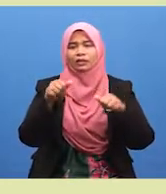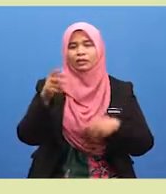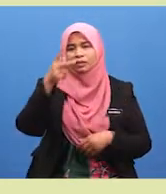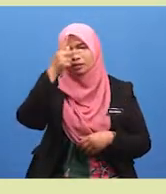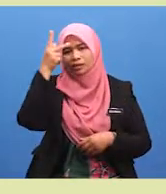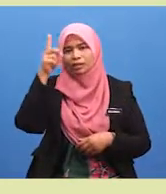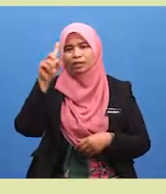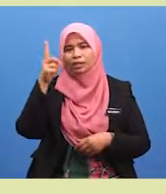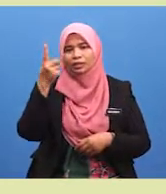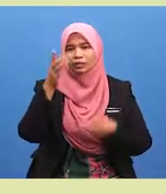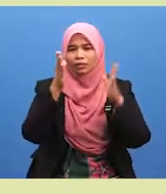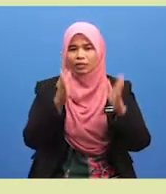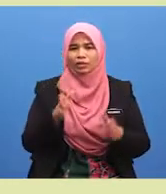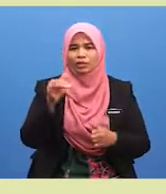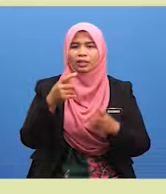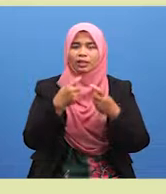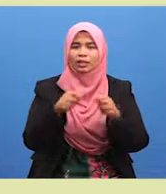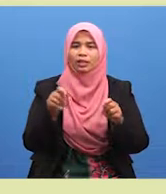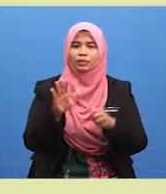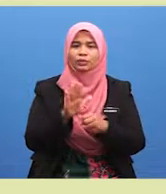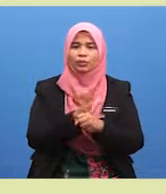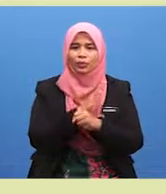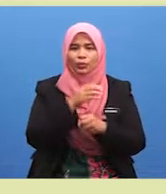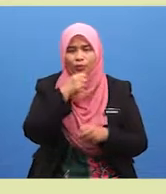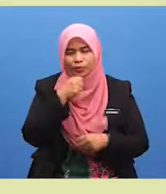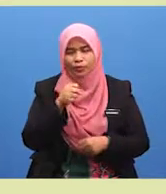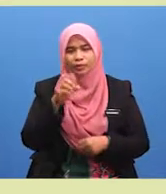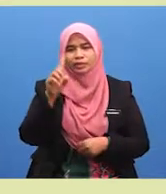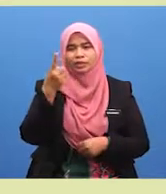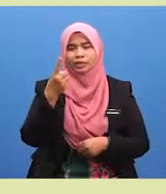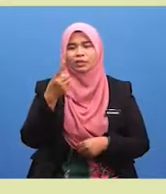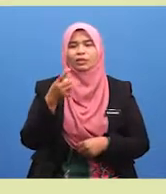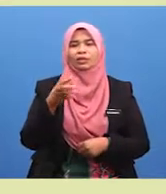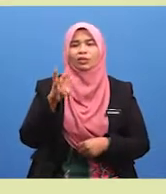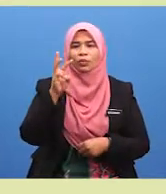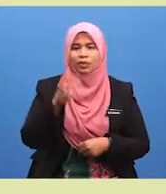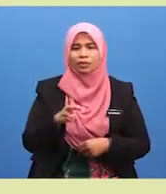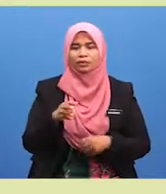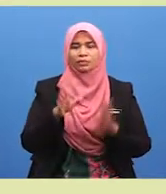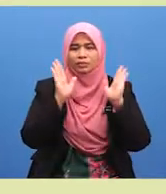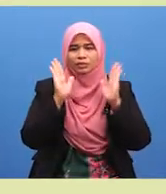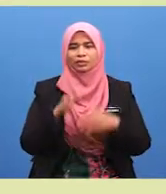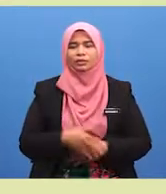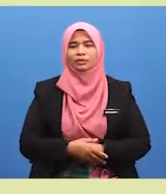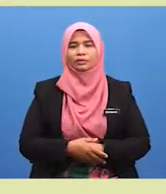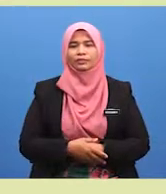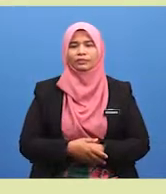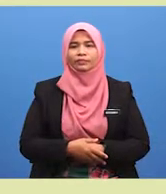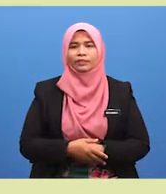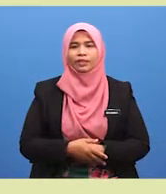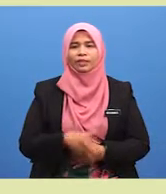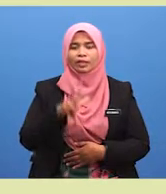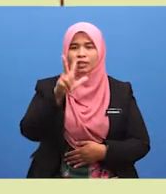adil kerana hanya orang yang telah cukup umurnya sahaja diwajibkan bersolat.